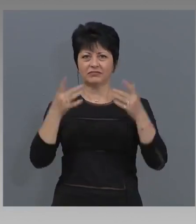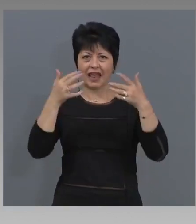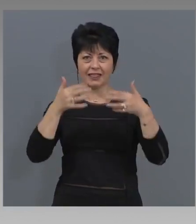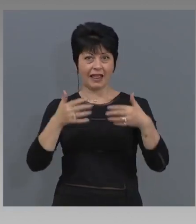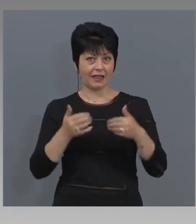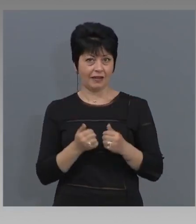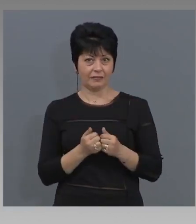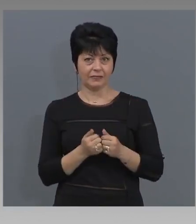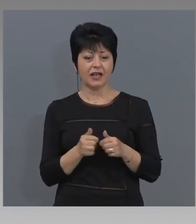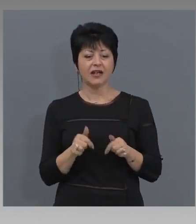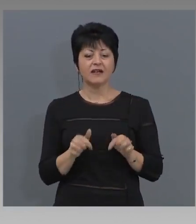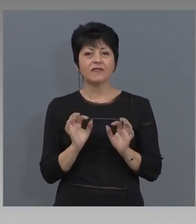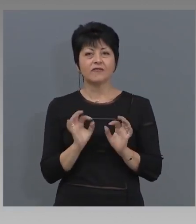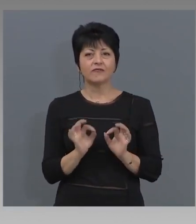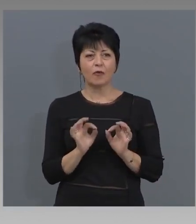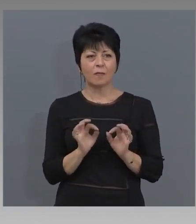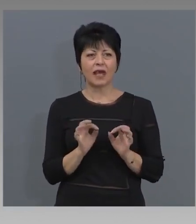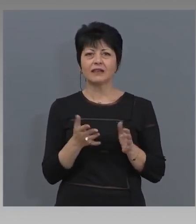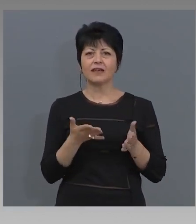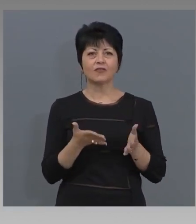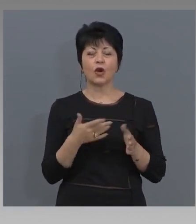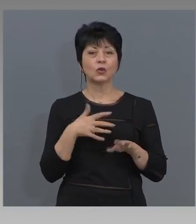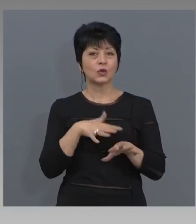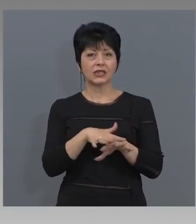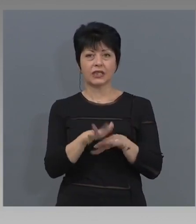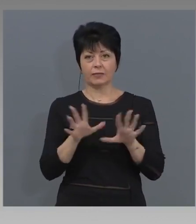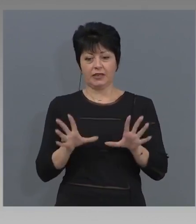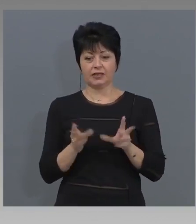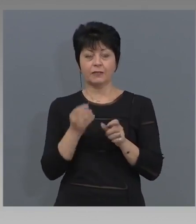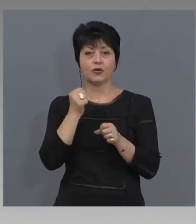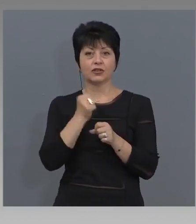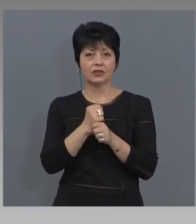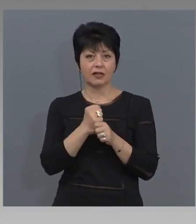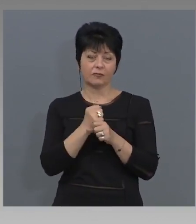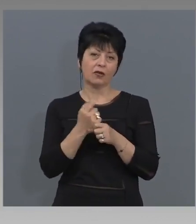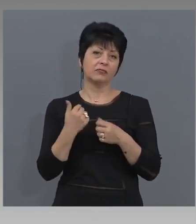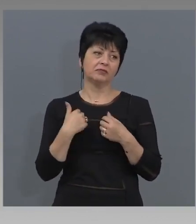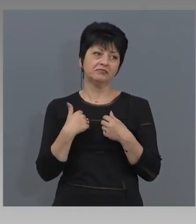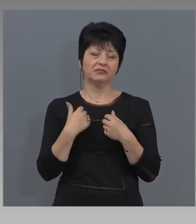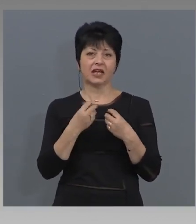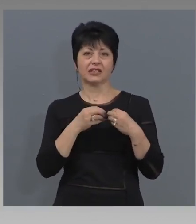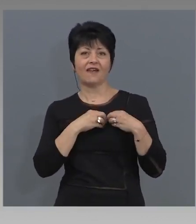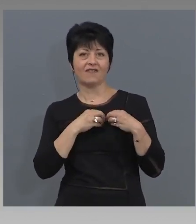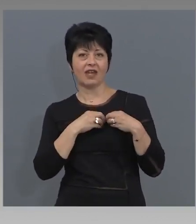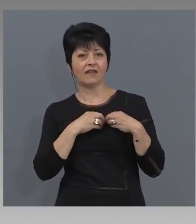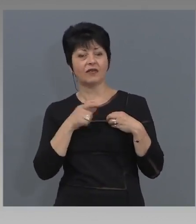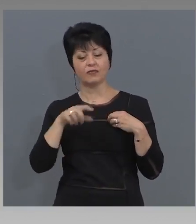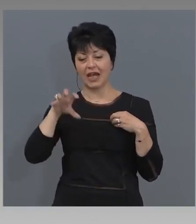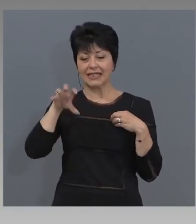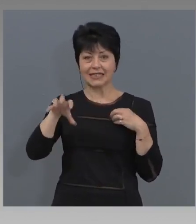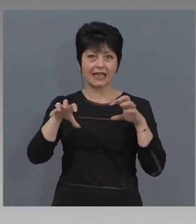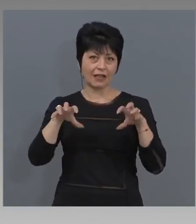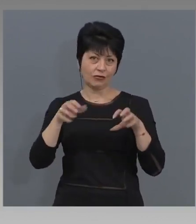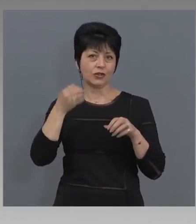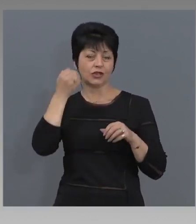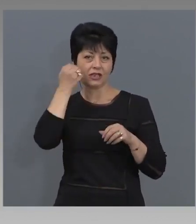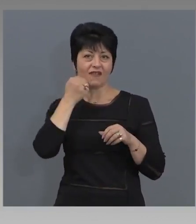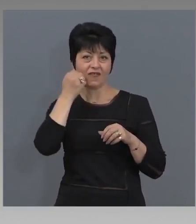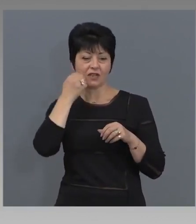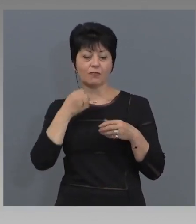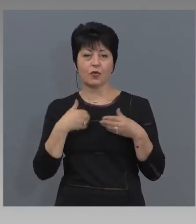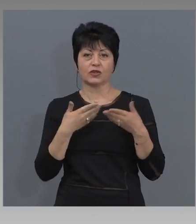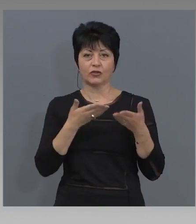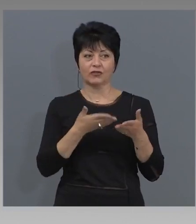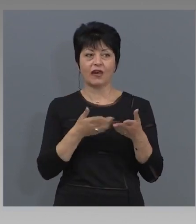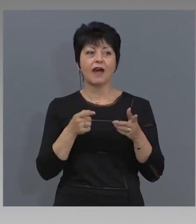сигурност в момента, в който системата заработи, аз вярвам, че голяма част от сектора ще се възползва от нея, защото тя е